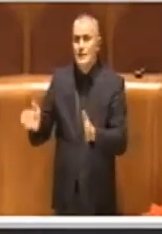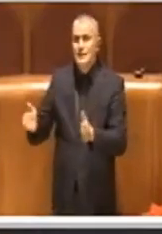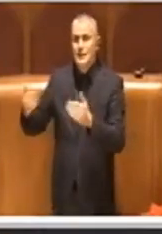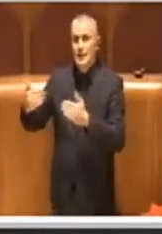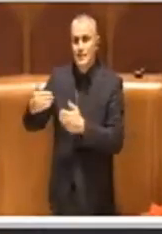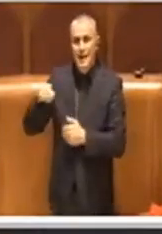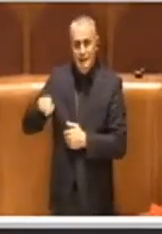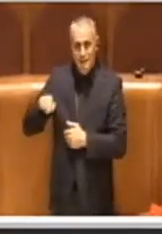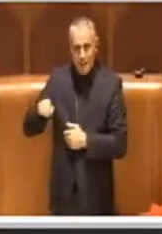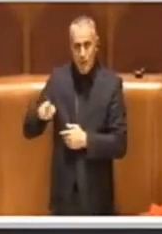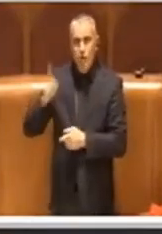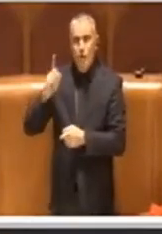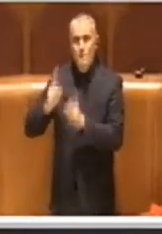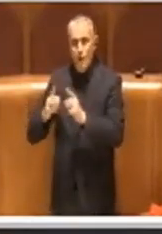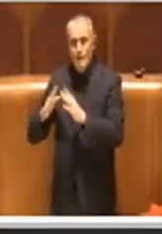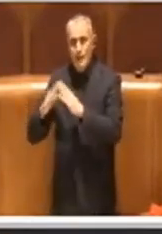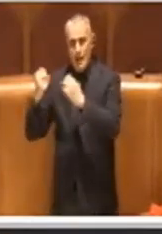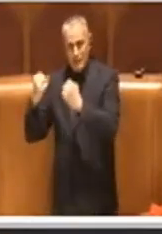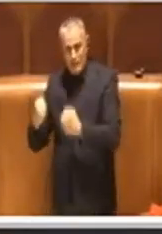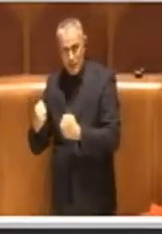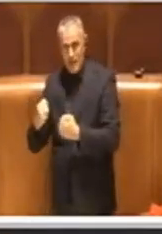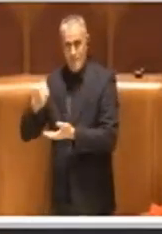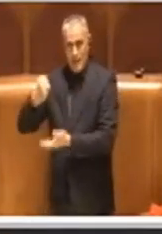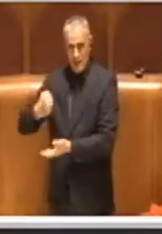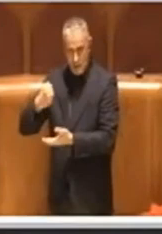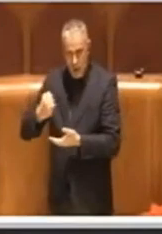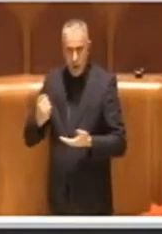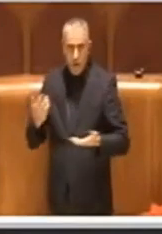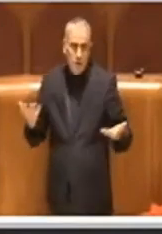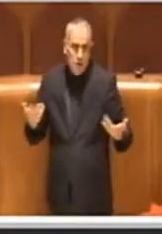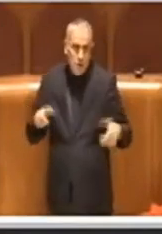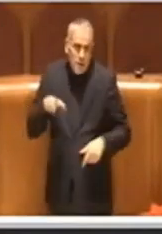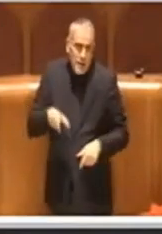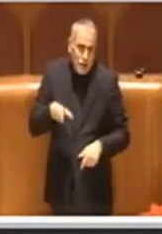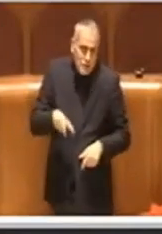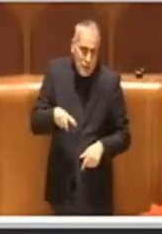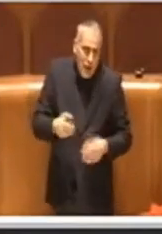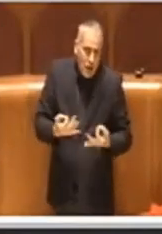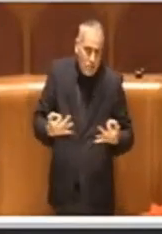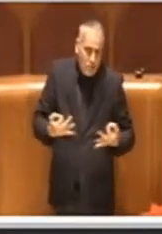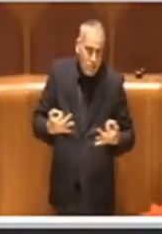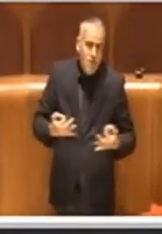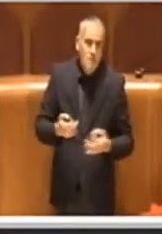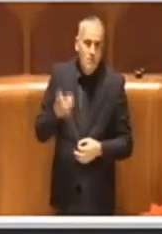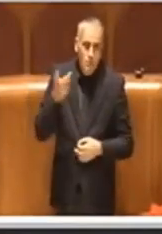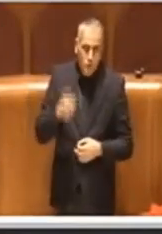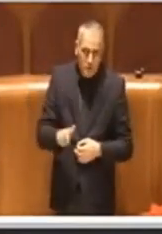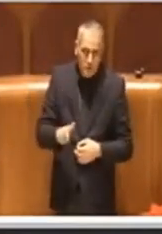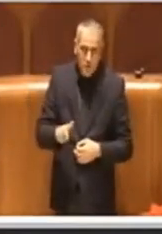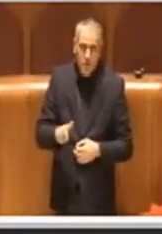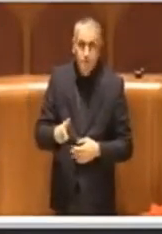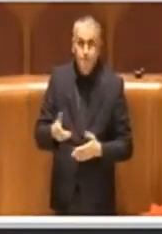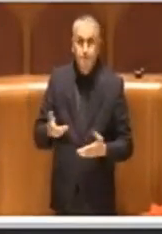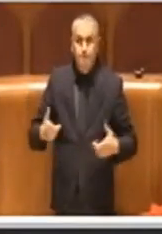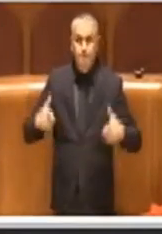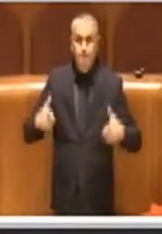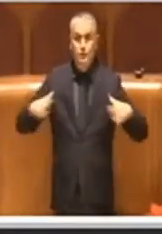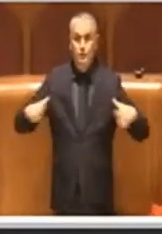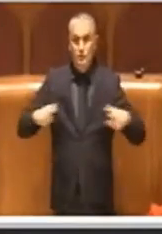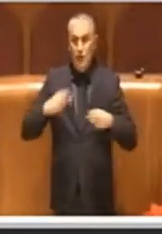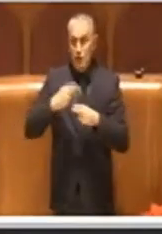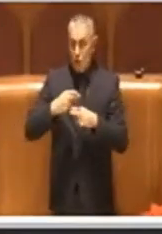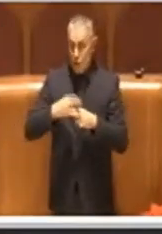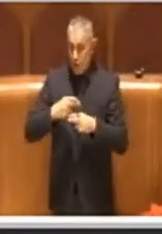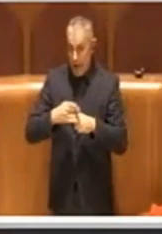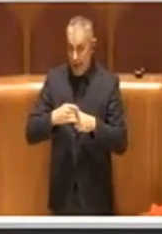politiche abitative e patrimonio si ritiene necessario, questo perché appunto a Roma e quindi